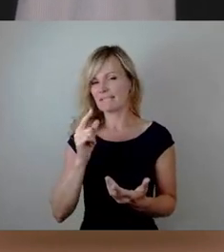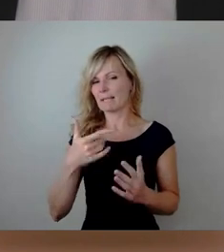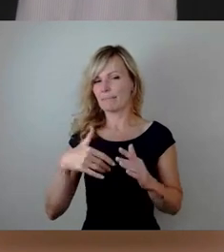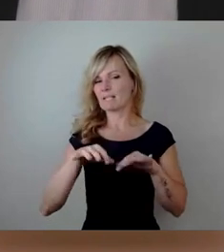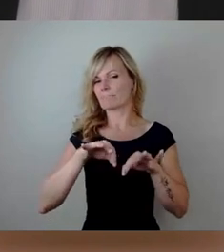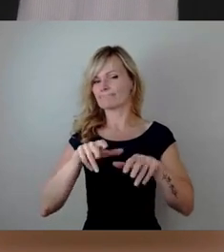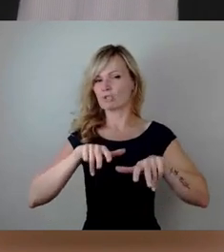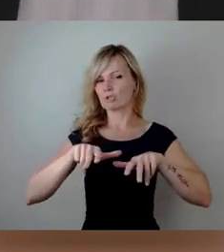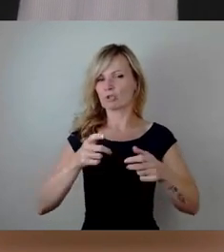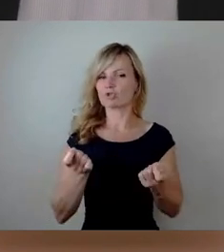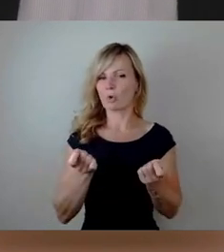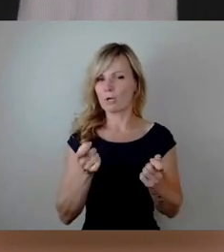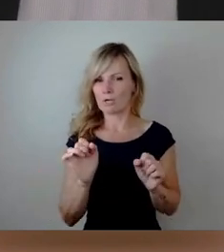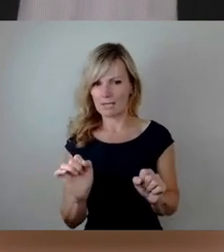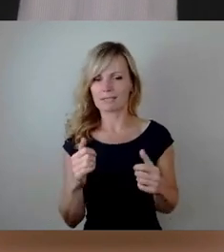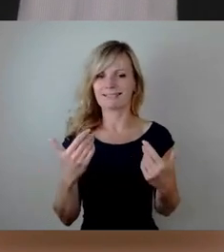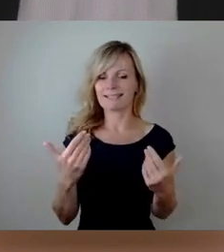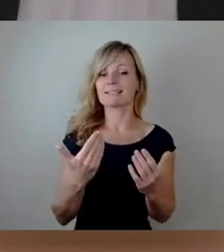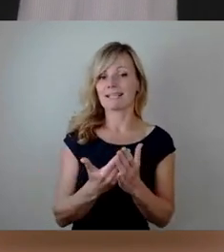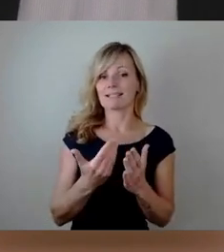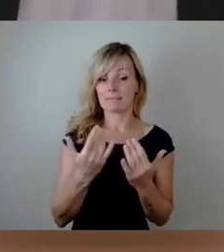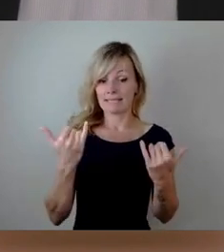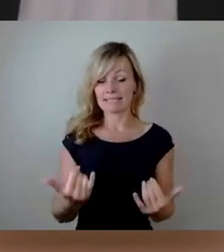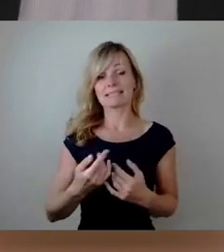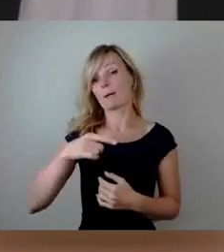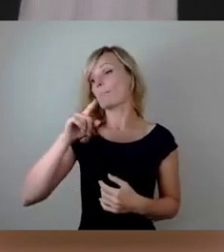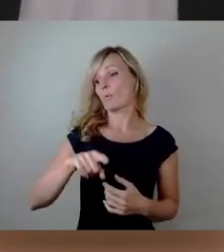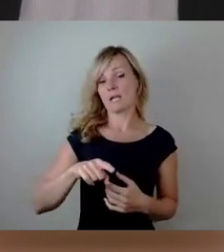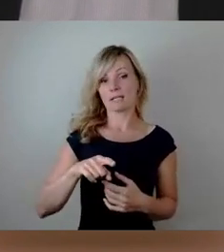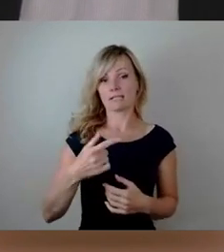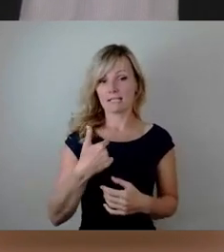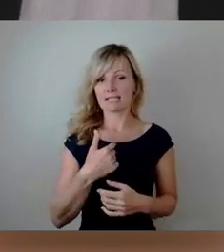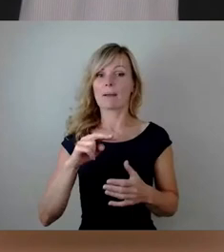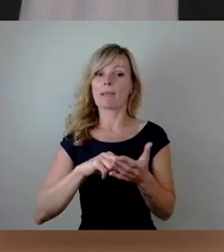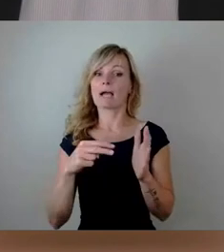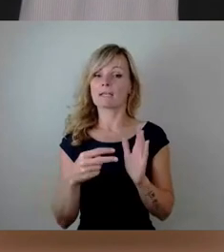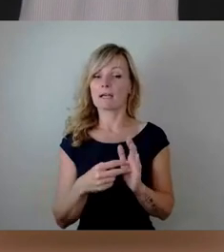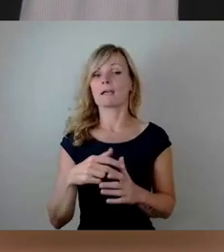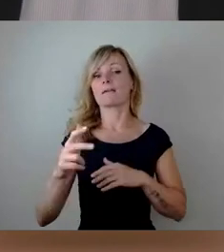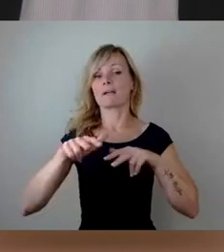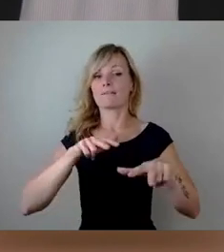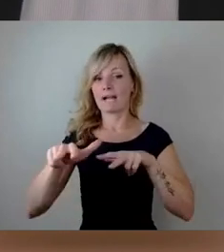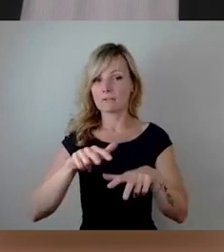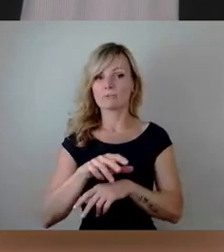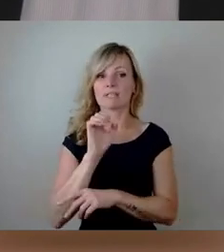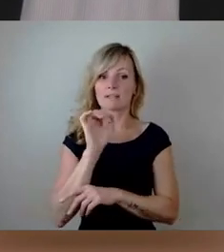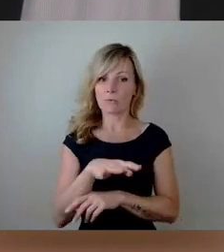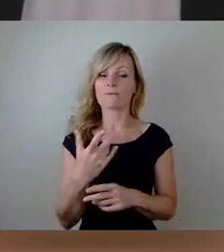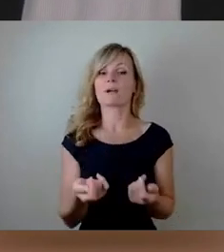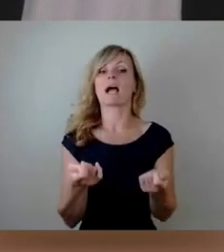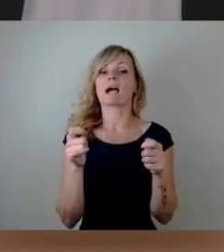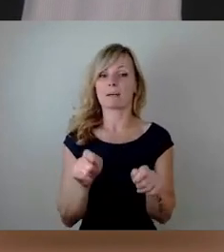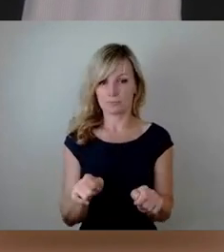dass noch in diesem Monat, ich plane, den Verwaltungsentwurf zum Abschluss zu bringen, sodass wir dann